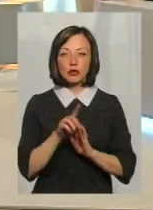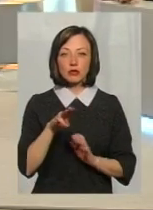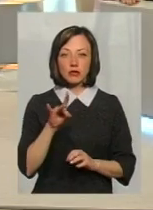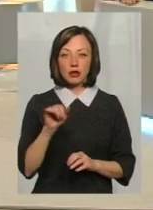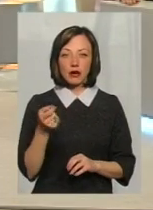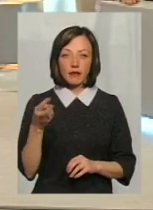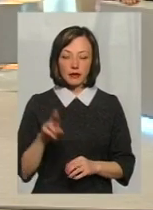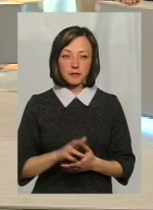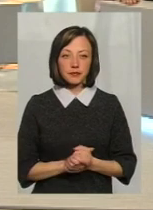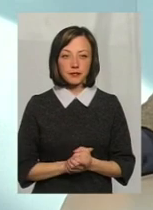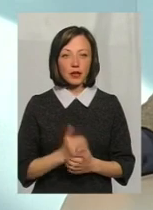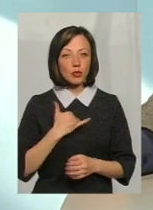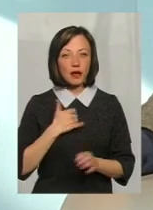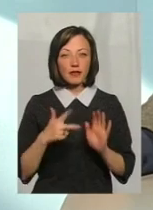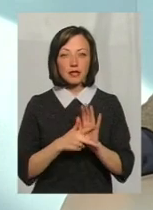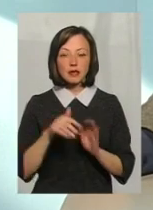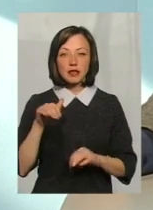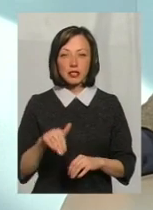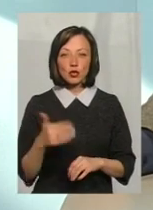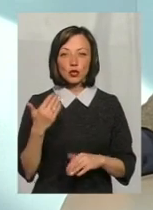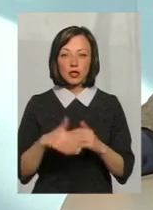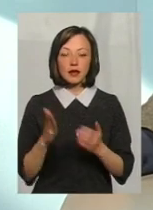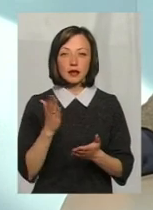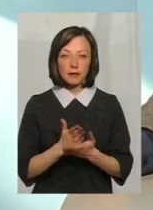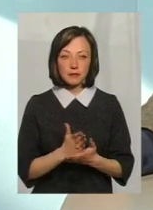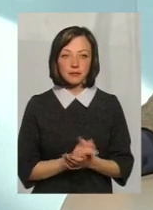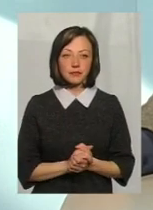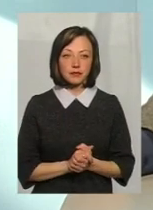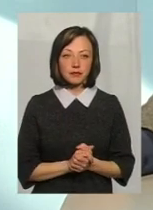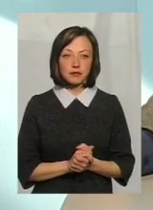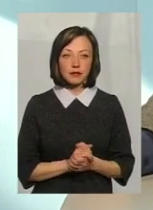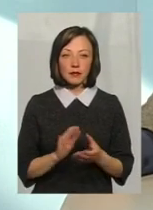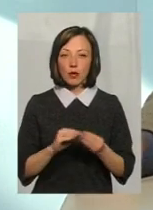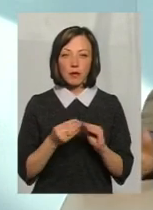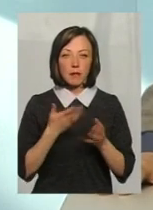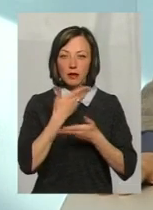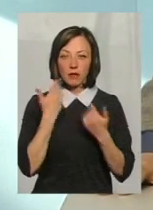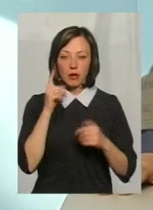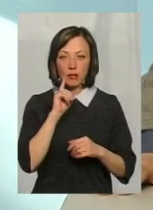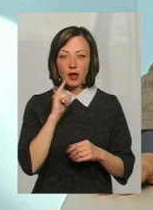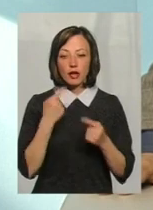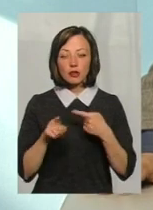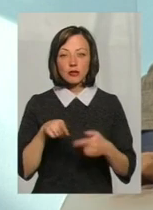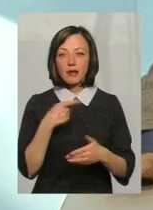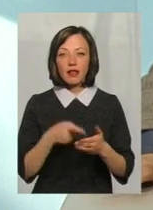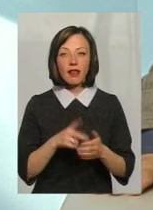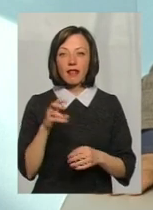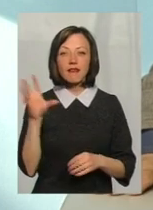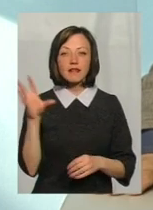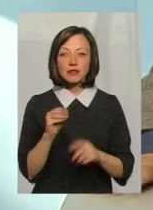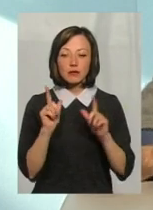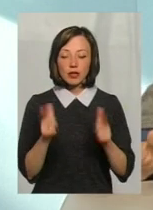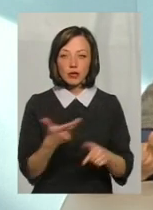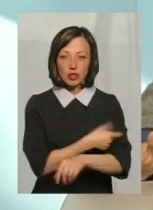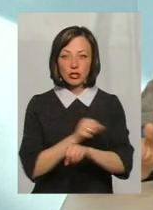Але в нас 8 тисяч вже є, 8 тисяч вже доз є, так що проблем немає. Інше питання, що не всі щеплюються,